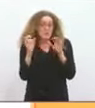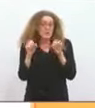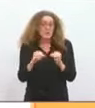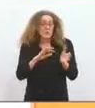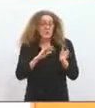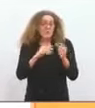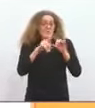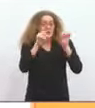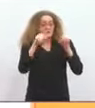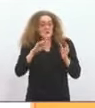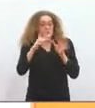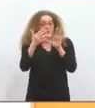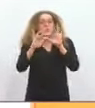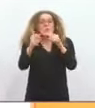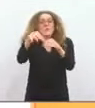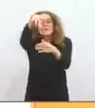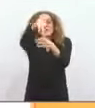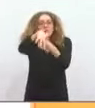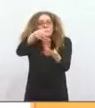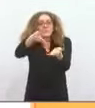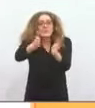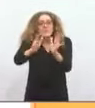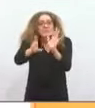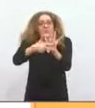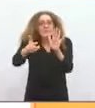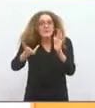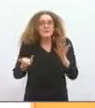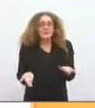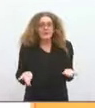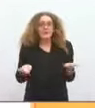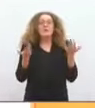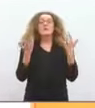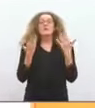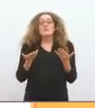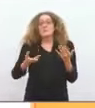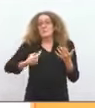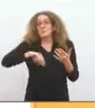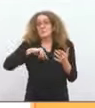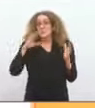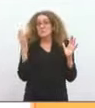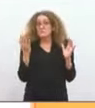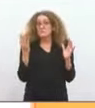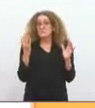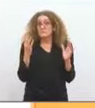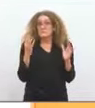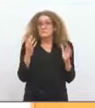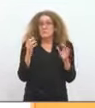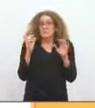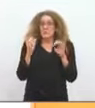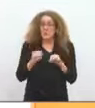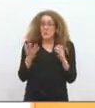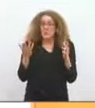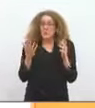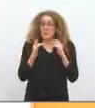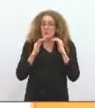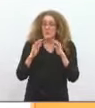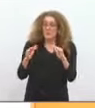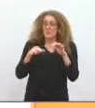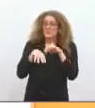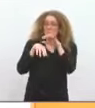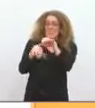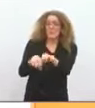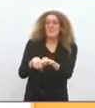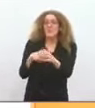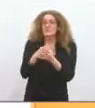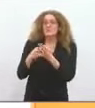le budget dans les mois qui viennent, eh bien, nous avons le moyen d'agir sur le pouvoir d'achat de nos concitoyens.